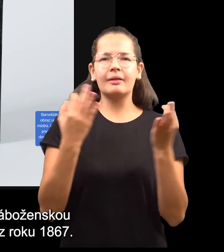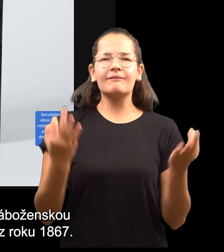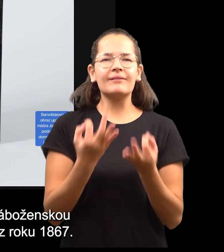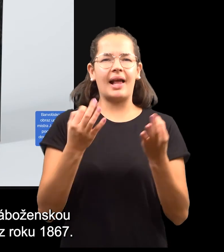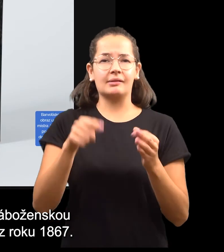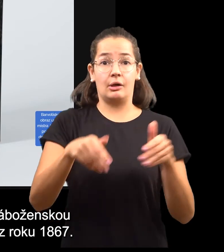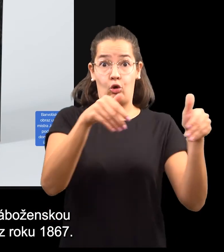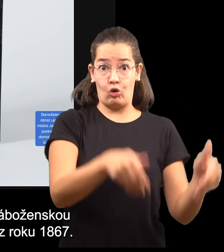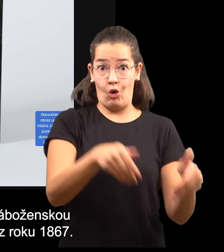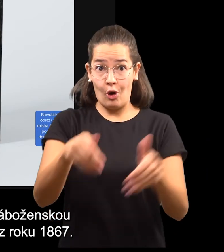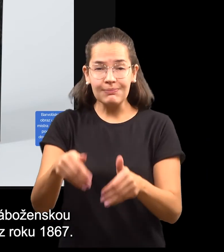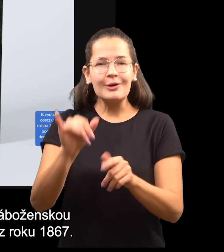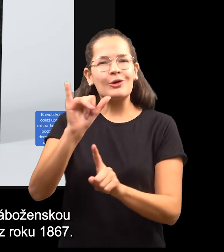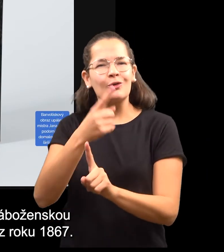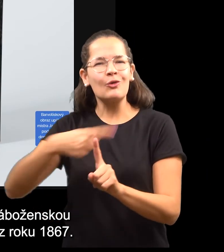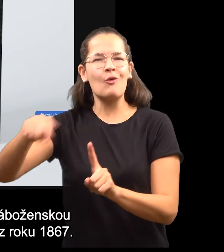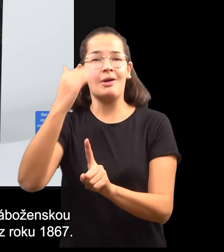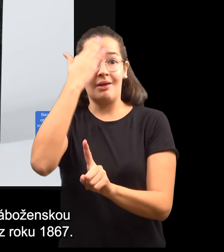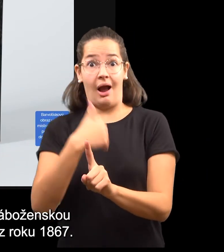1867.